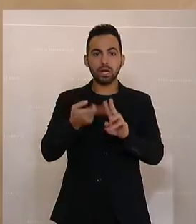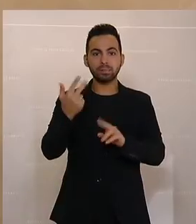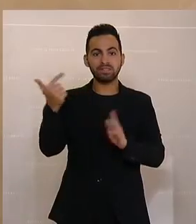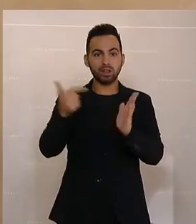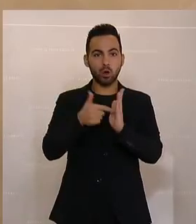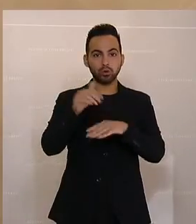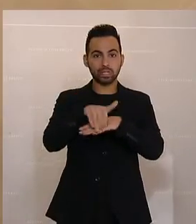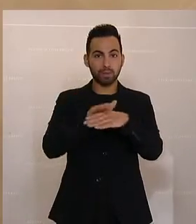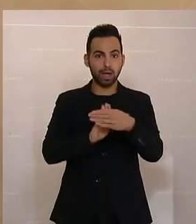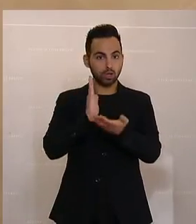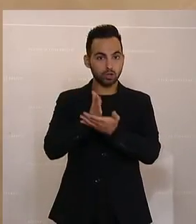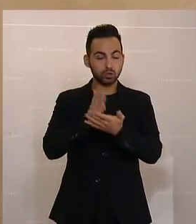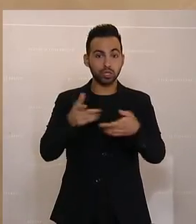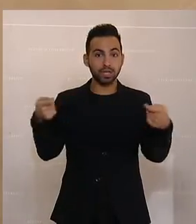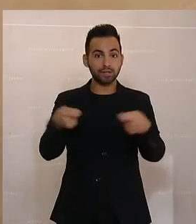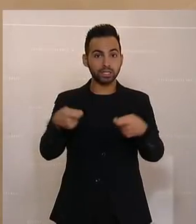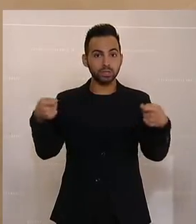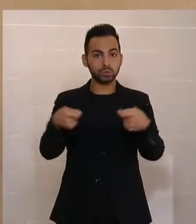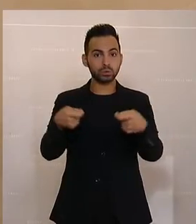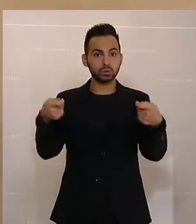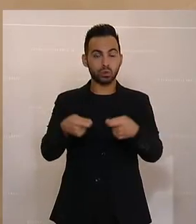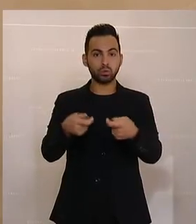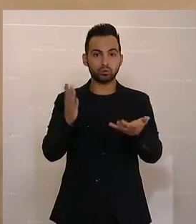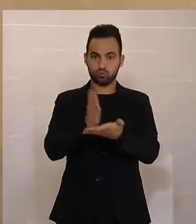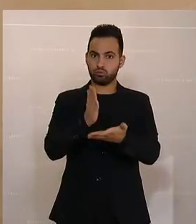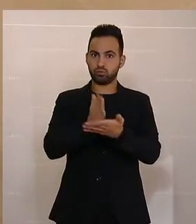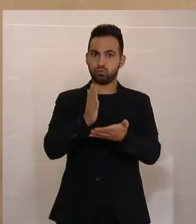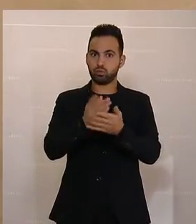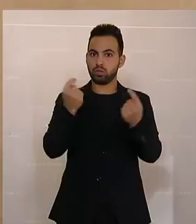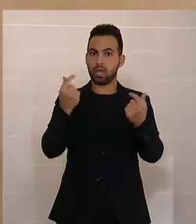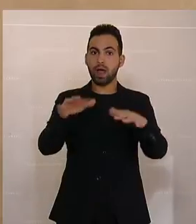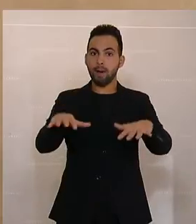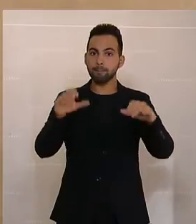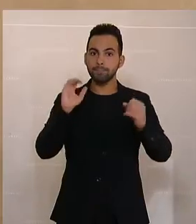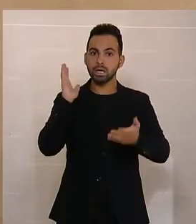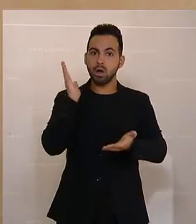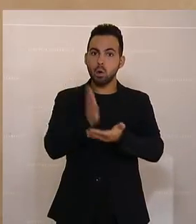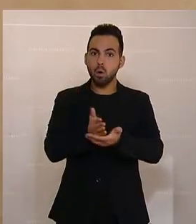Gemeinden haben bereits Investitionsgelder abgeholt.